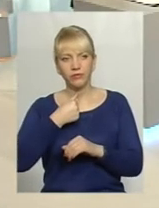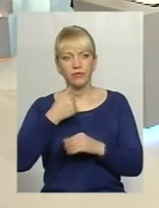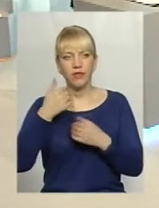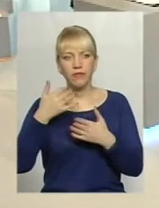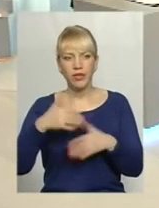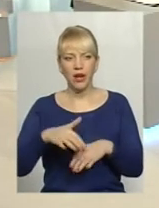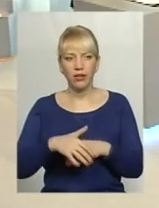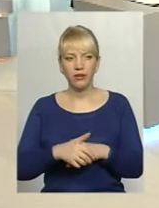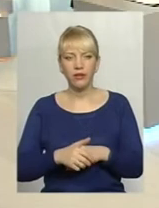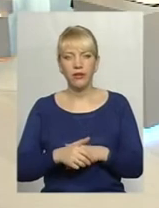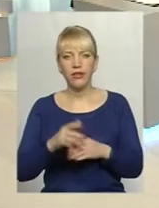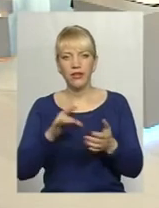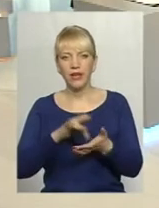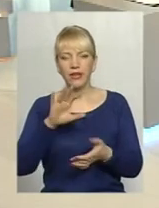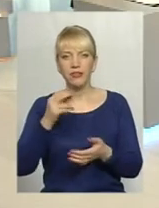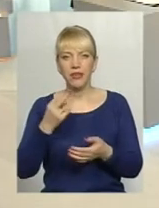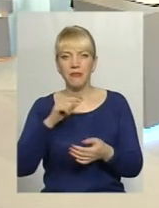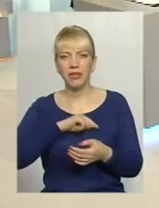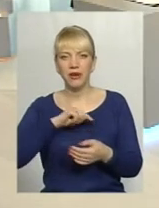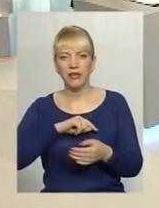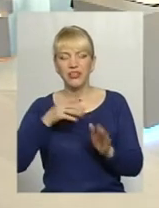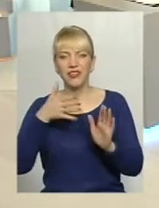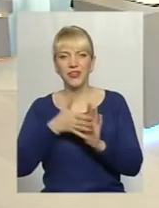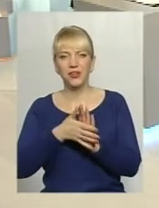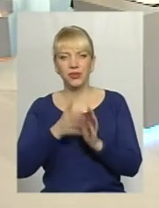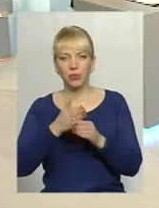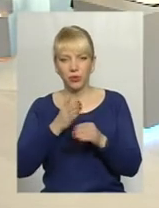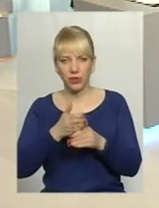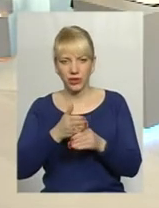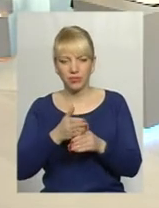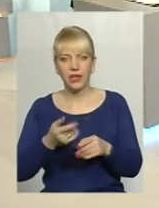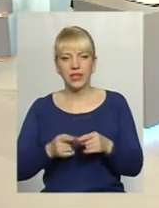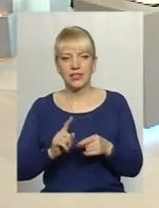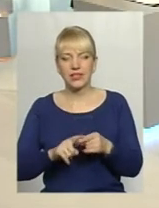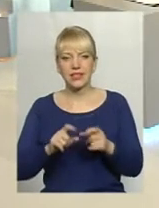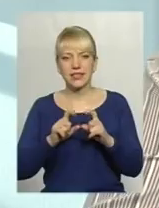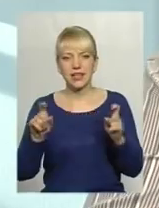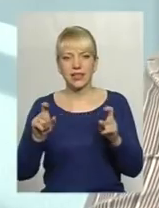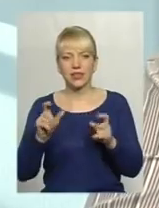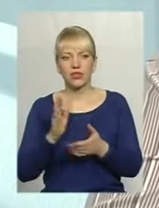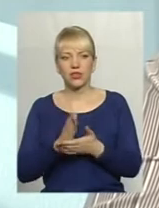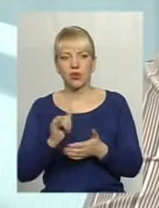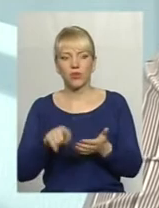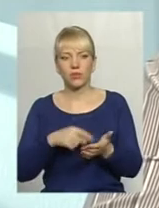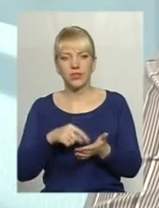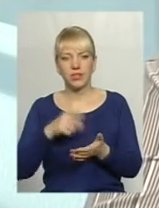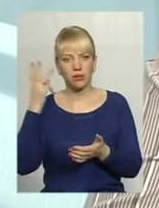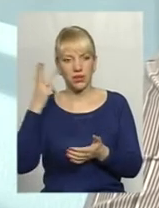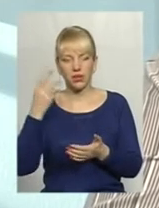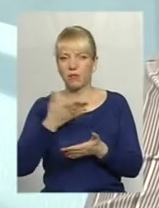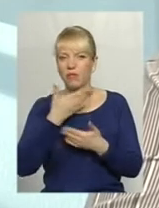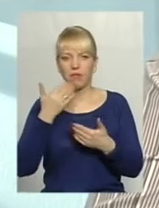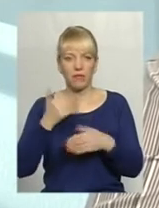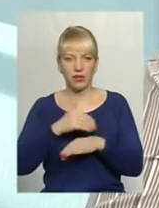Центр соціально-психологічної допомоги. Це заклад розташований у місті Хмельницькому, ми не